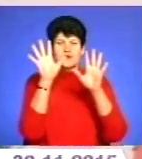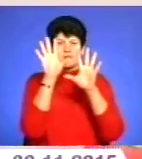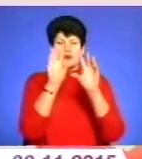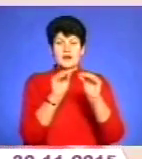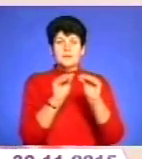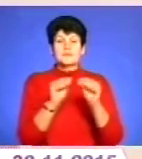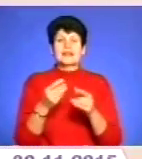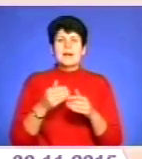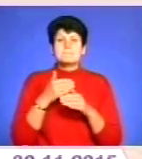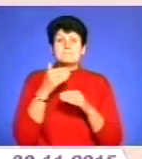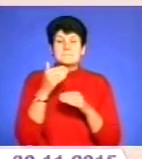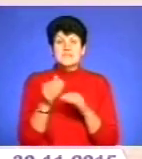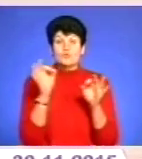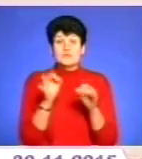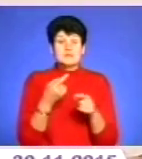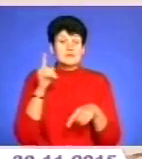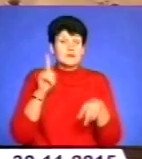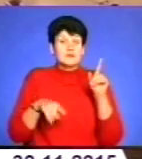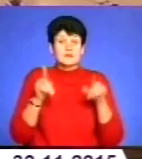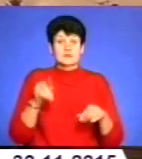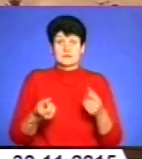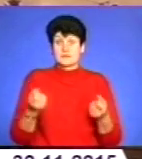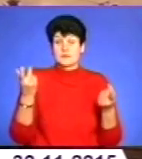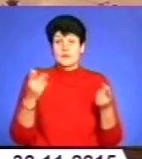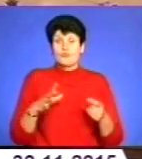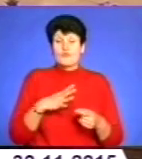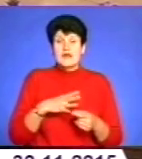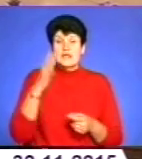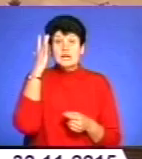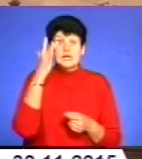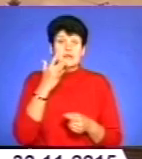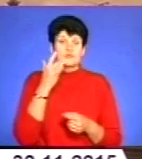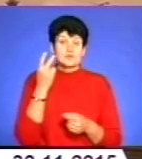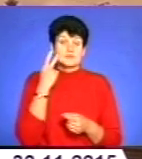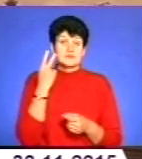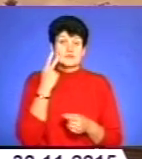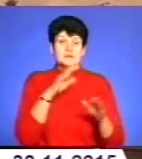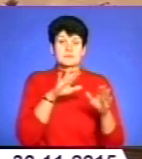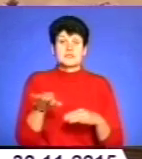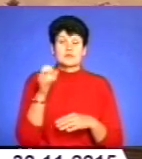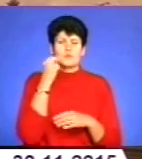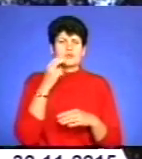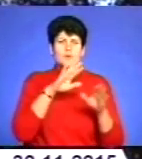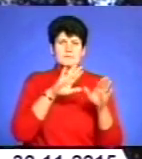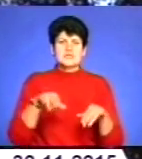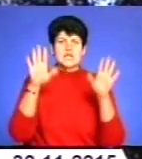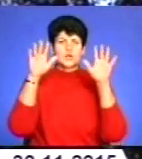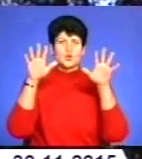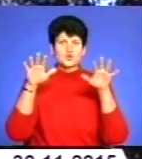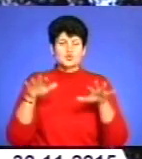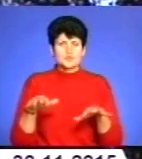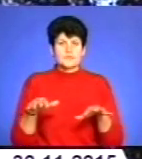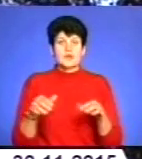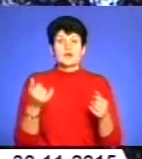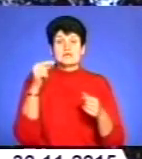осені це справді рідкісне явище. Зазвичай веселка буває влітку по бідньої пори після зливи чи рясного дощу.